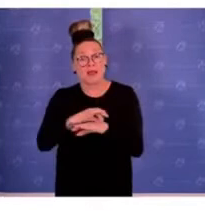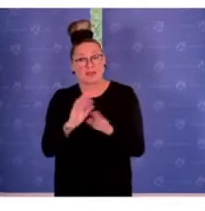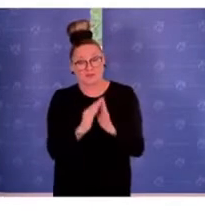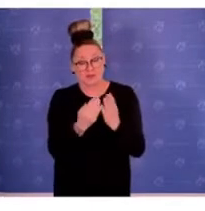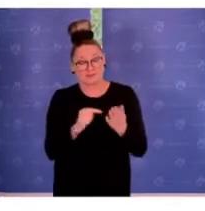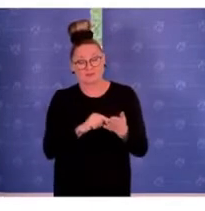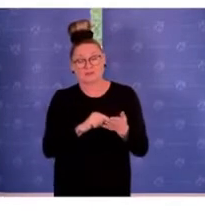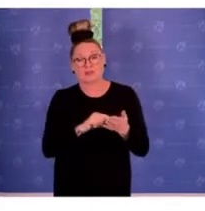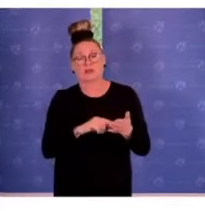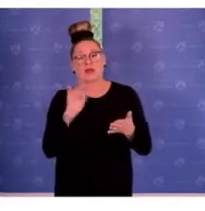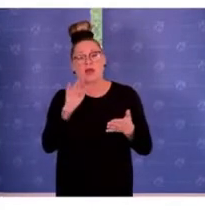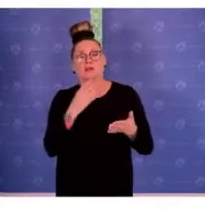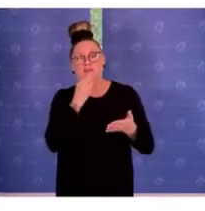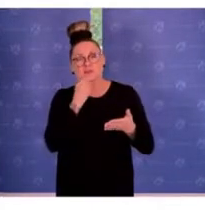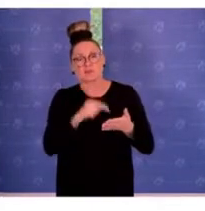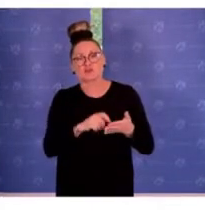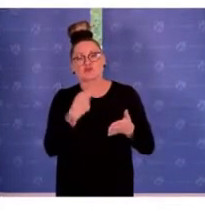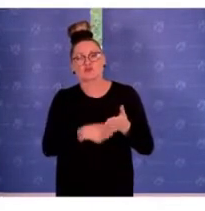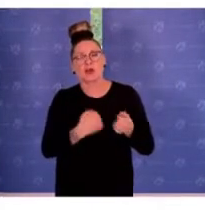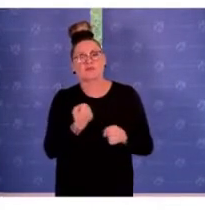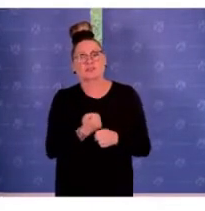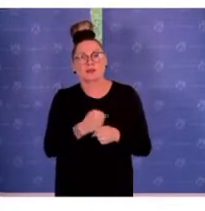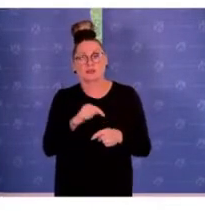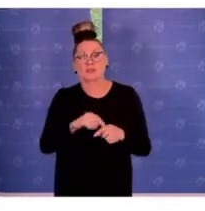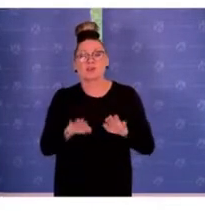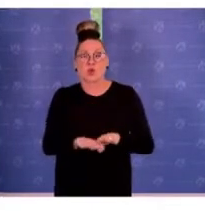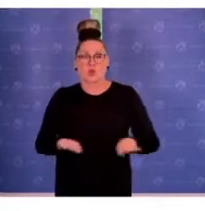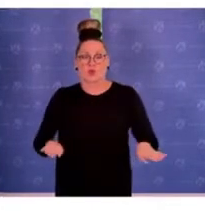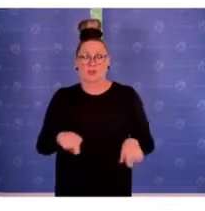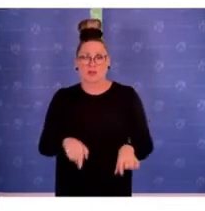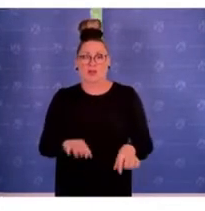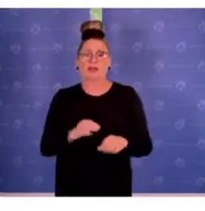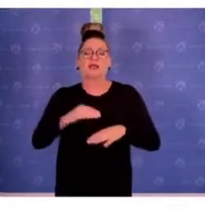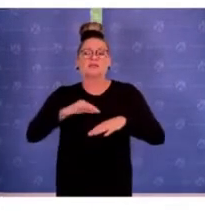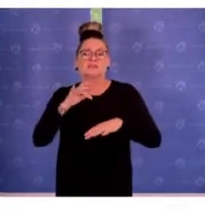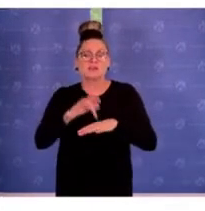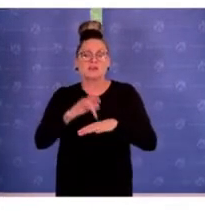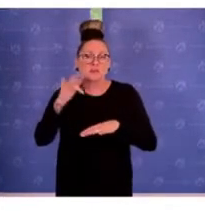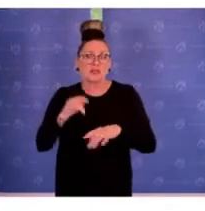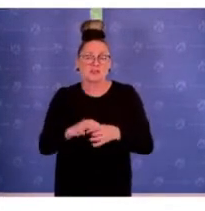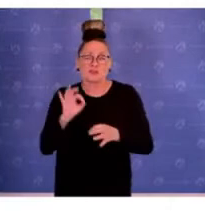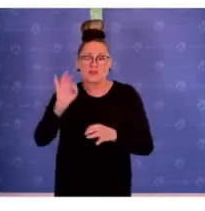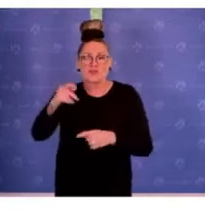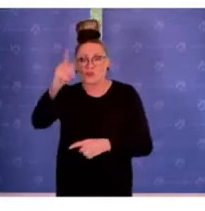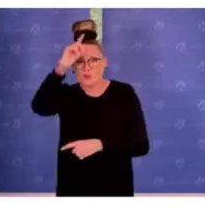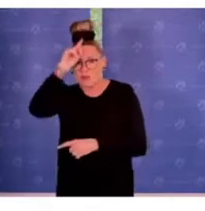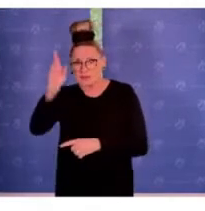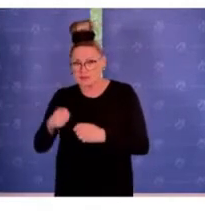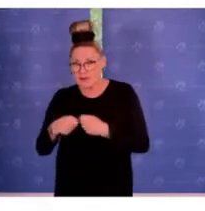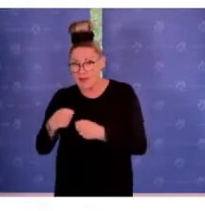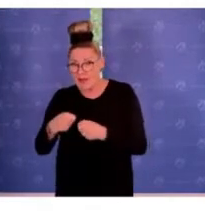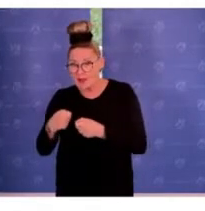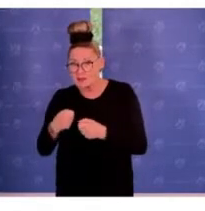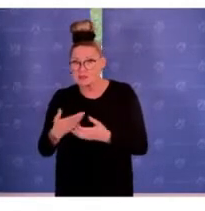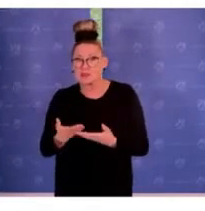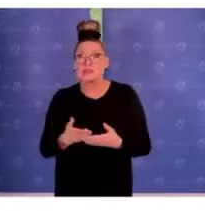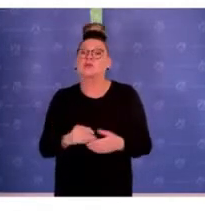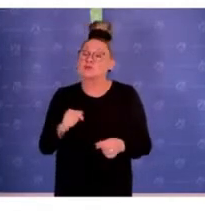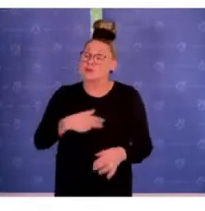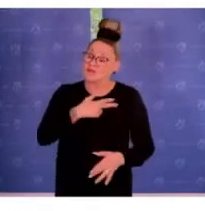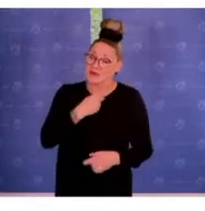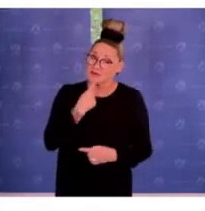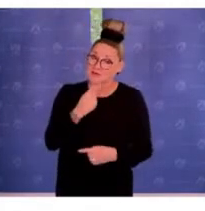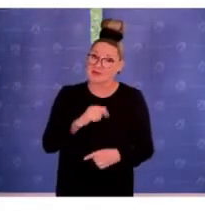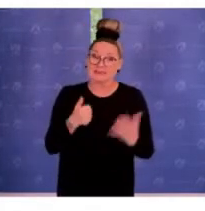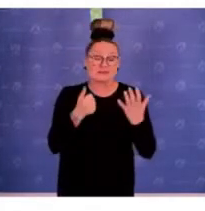antisemitischer Straftaten liegt hierfür die Grundlage, sensibilisiert Polizei handeln und da machen wir uns auch nichts vor, bei